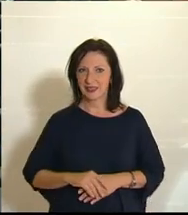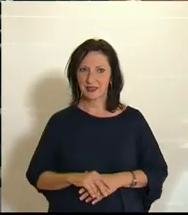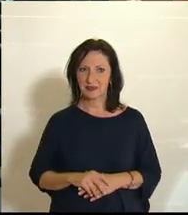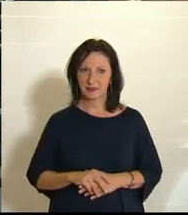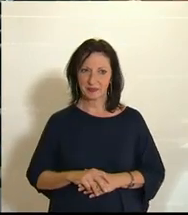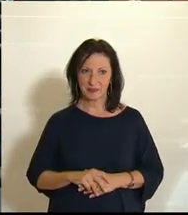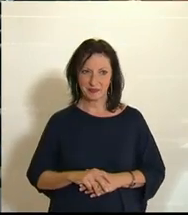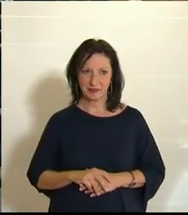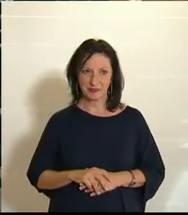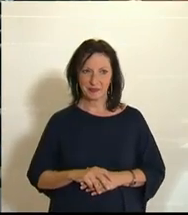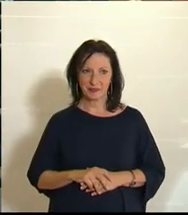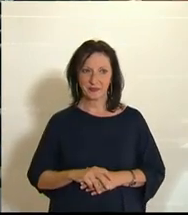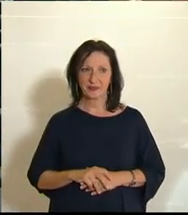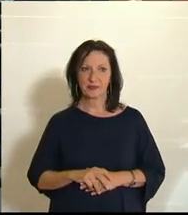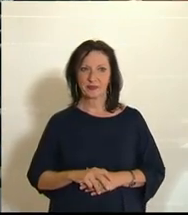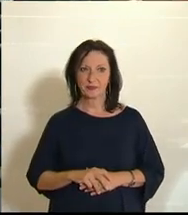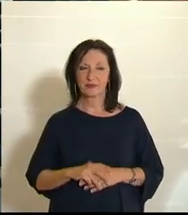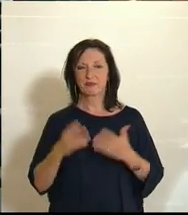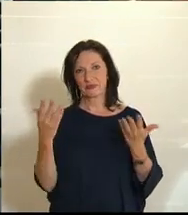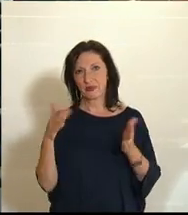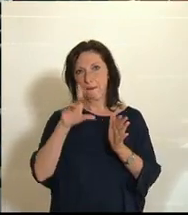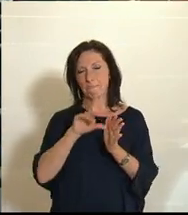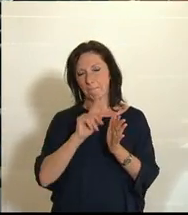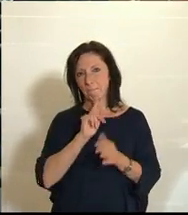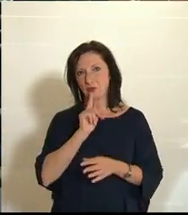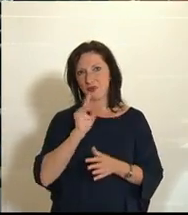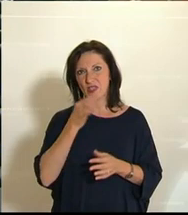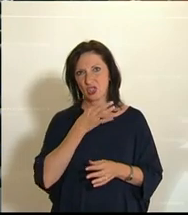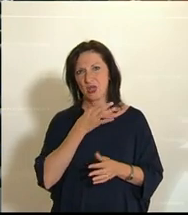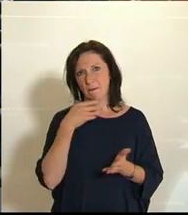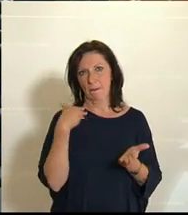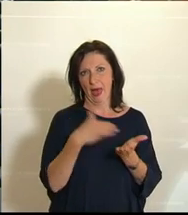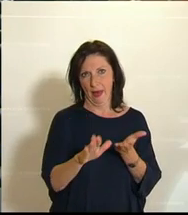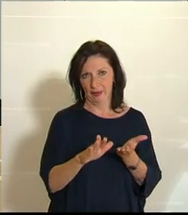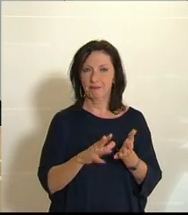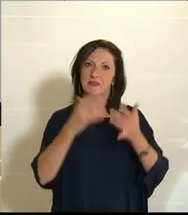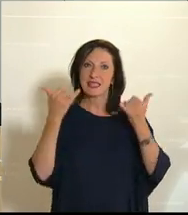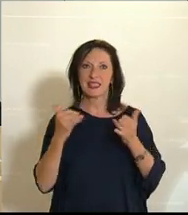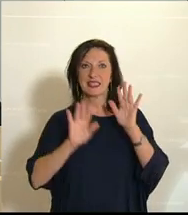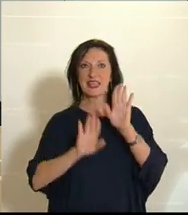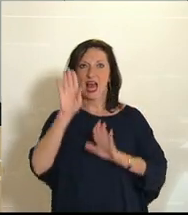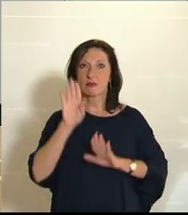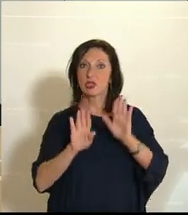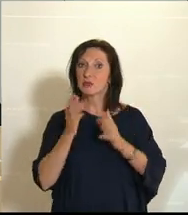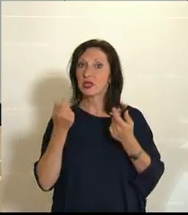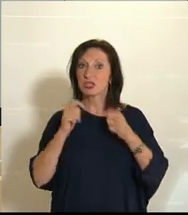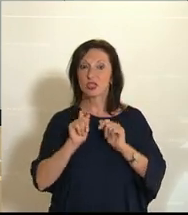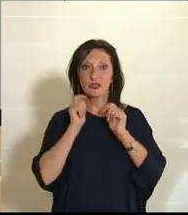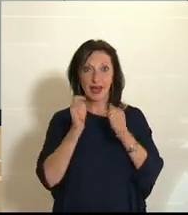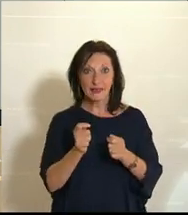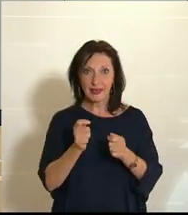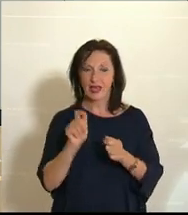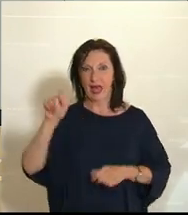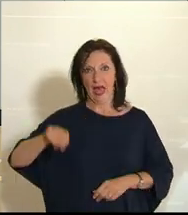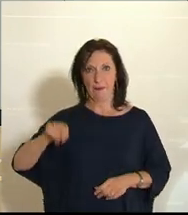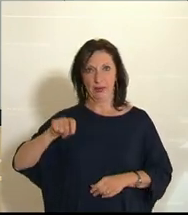das ist die Minderheit, abgelehnt. Wir gelangen zur Abstimmung über den Entschließungsantrag